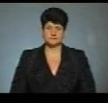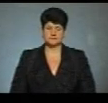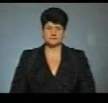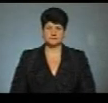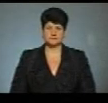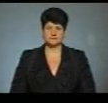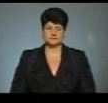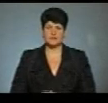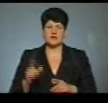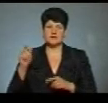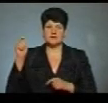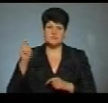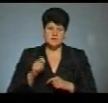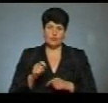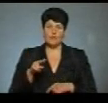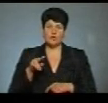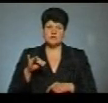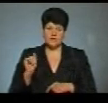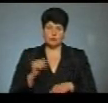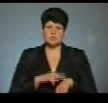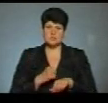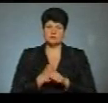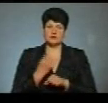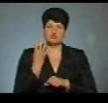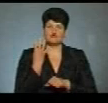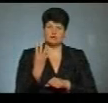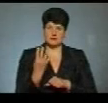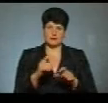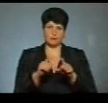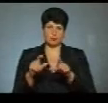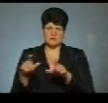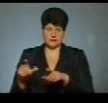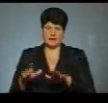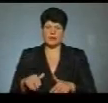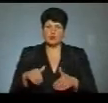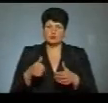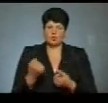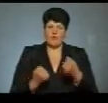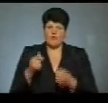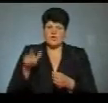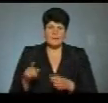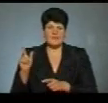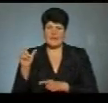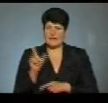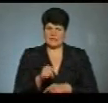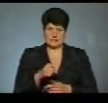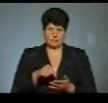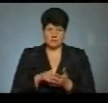На в'їздах до Почаєва поліцейські облаштували чотири пропускні пусти. Рекомендують водіям не заїжджати у місто.